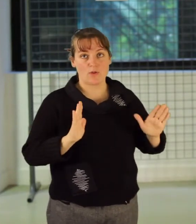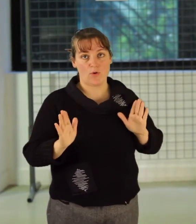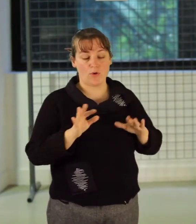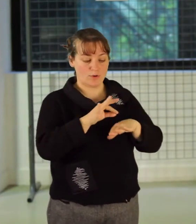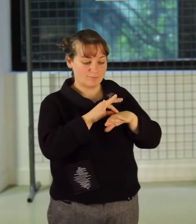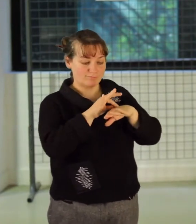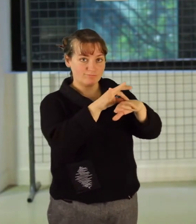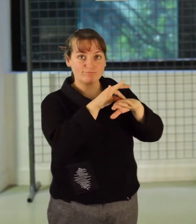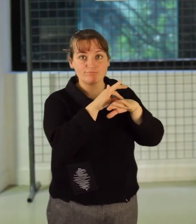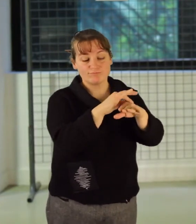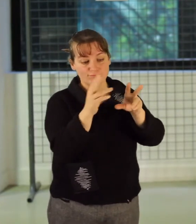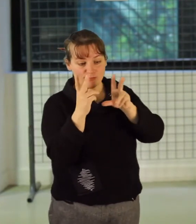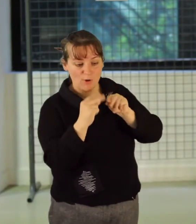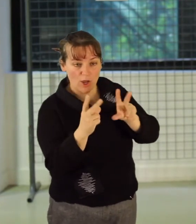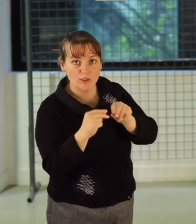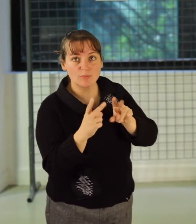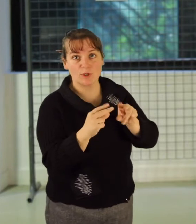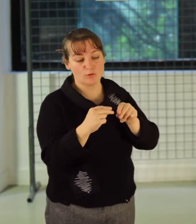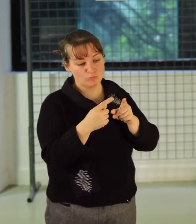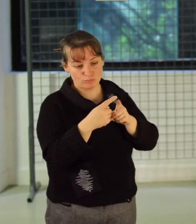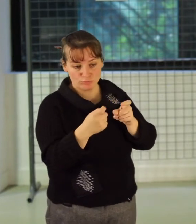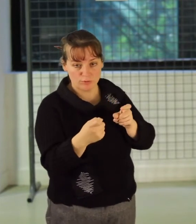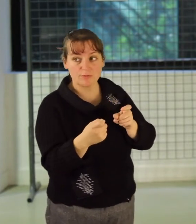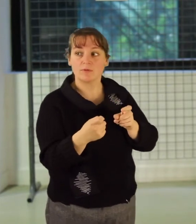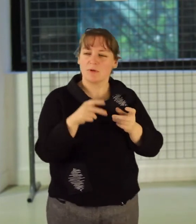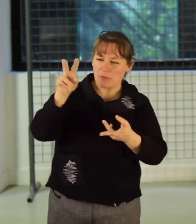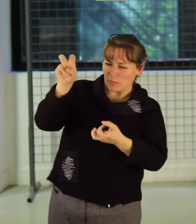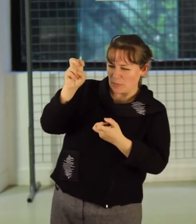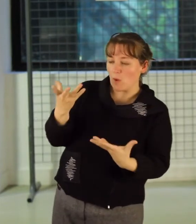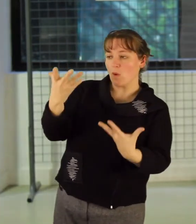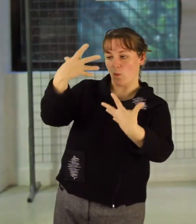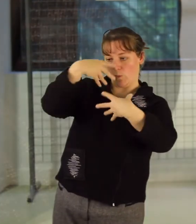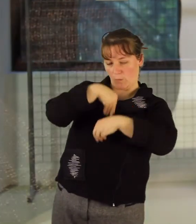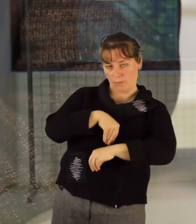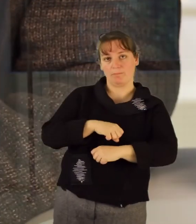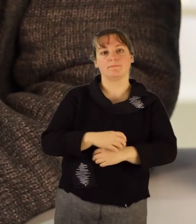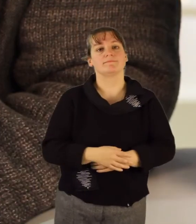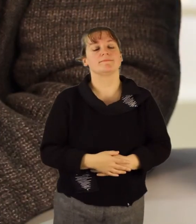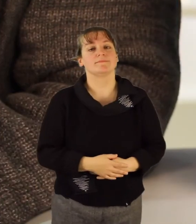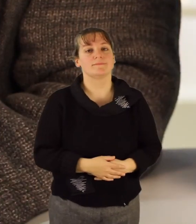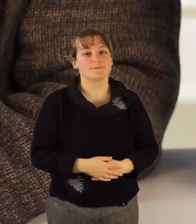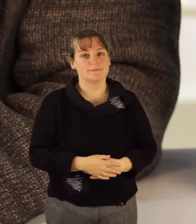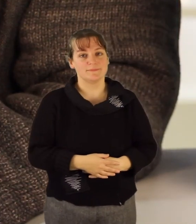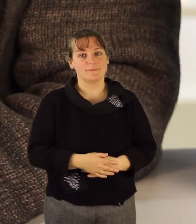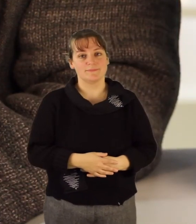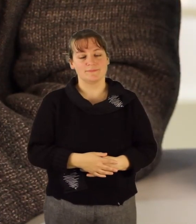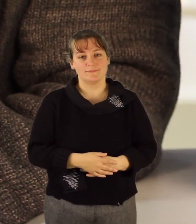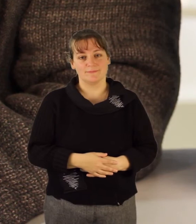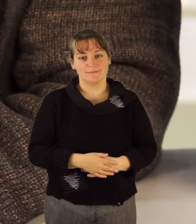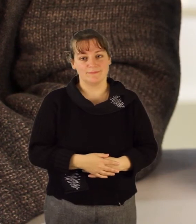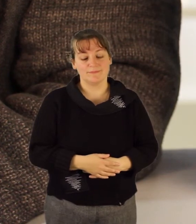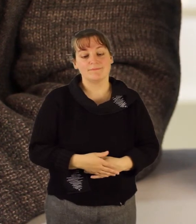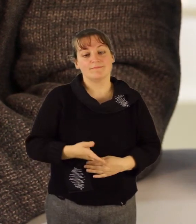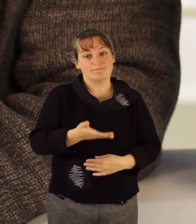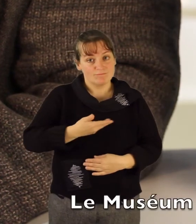médiateurs qui est au service du public en permanence donc pour lui faciliter la compréhension de notre présentation.